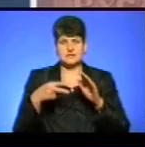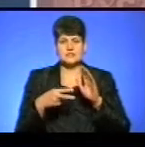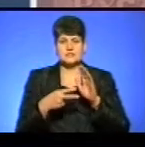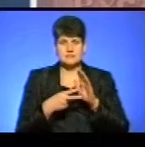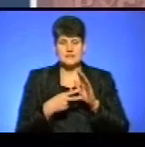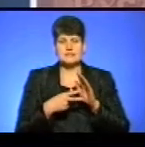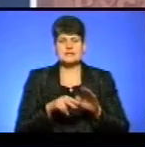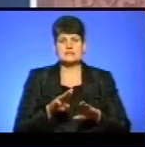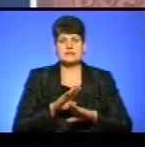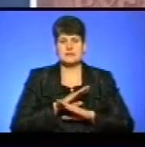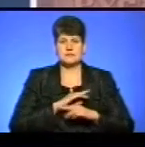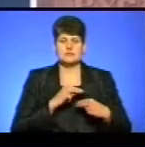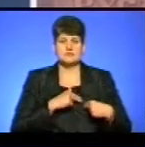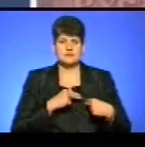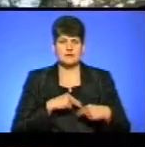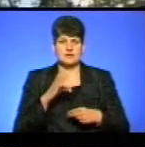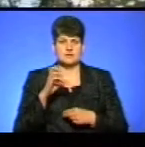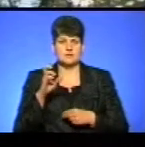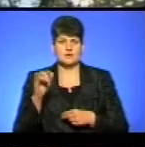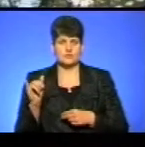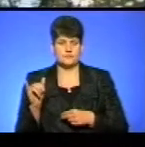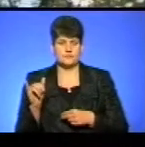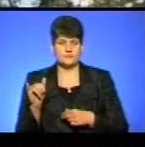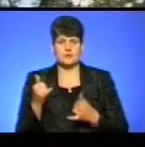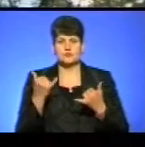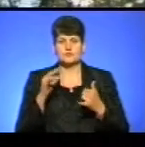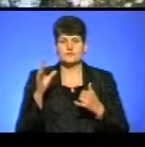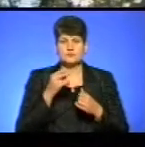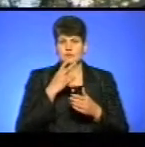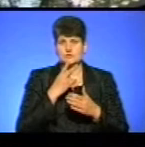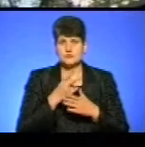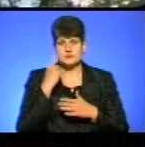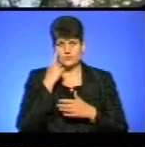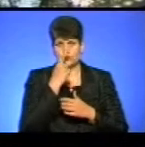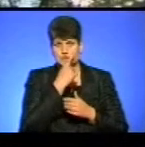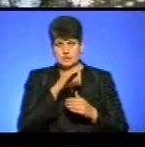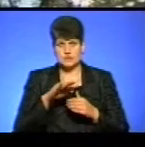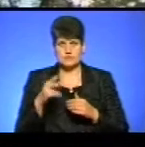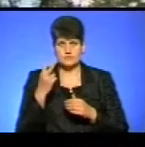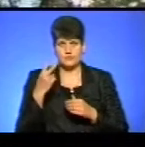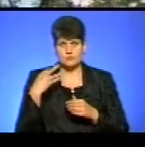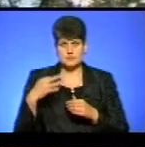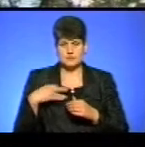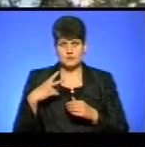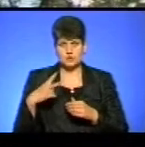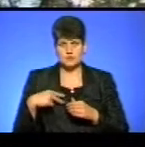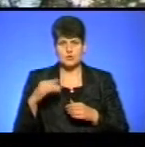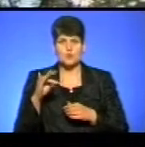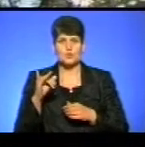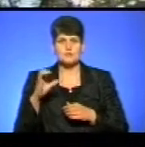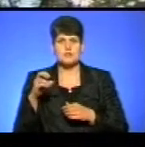СБУ, в тому числі полковнику Руслану Муляру. Сьогодні ми всі подивилися в очі дітям, двом синам, дощці Руслана.